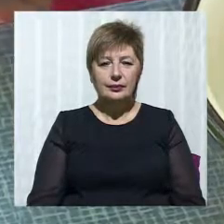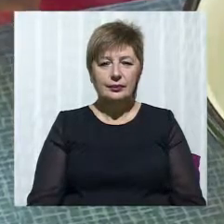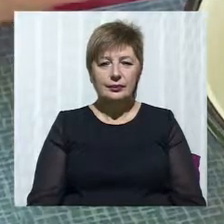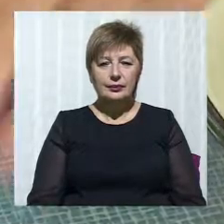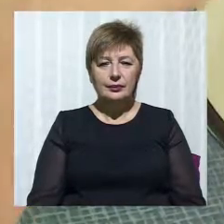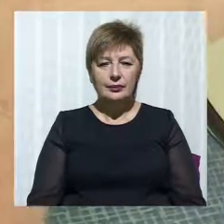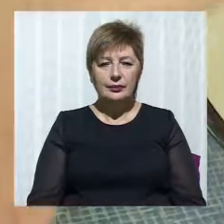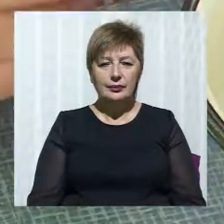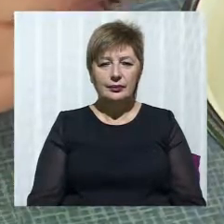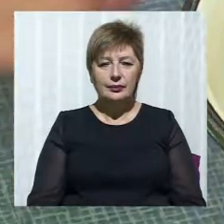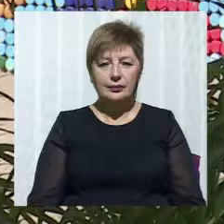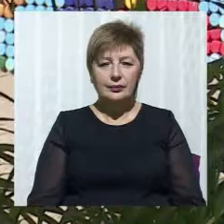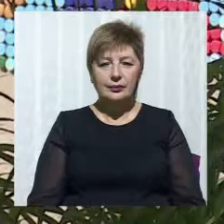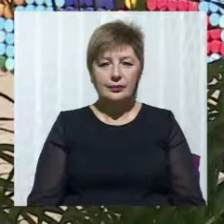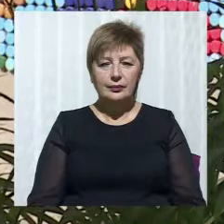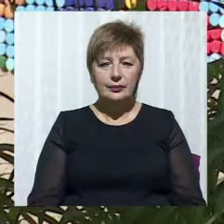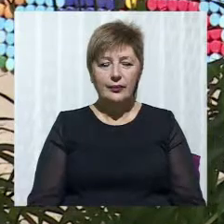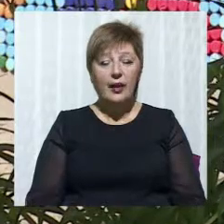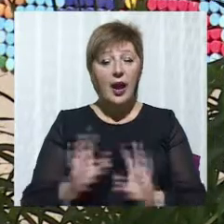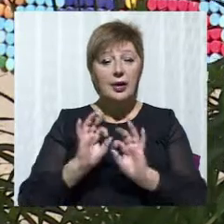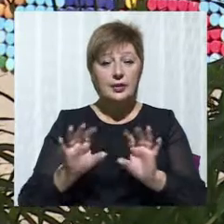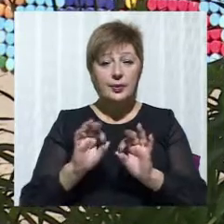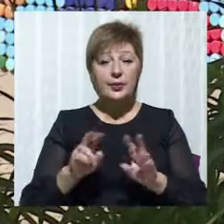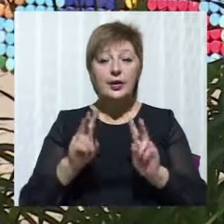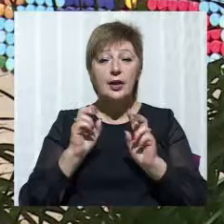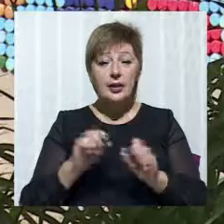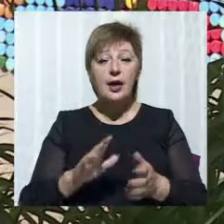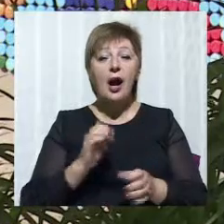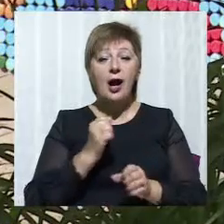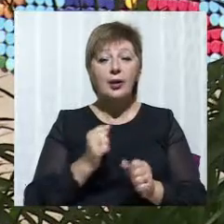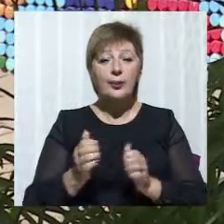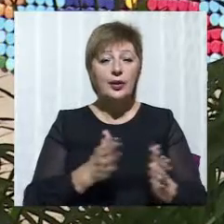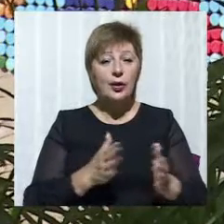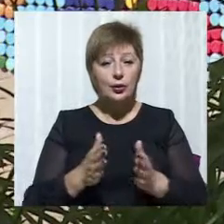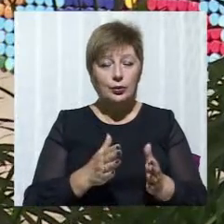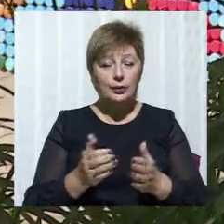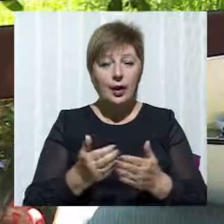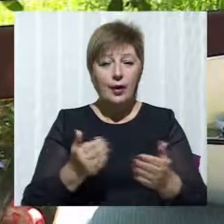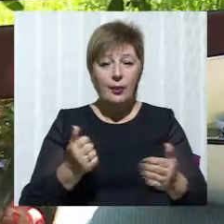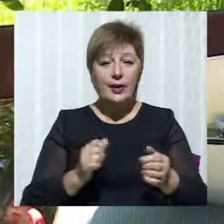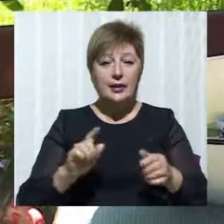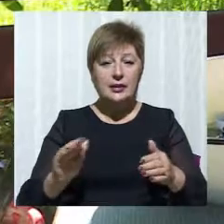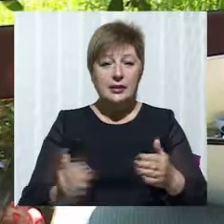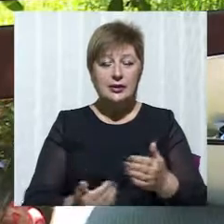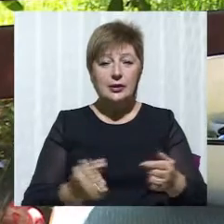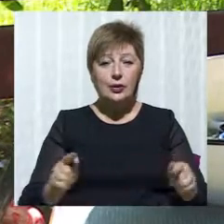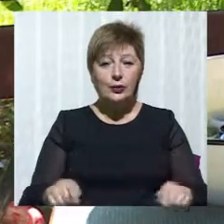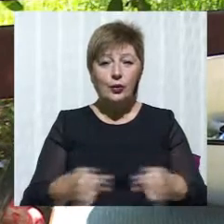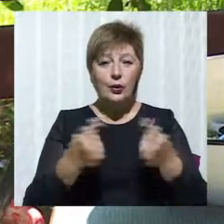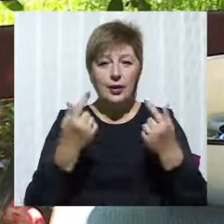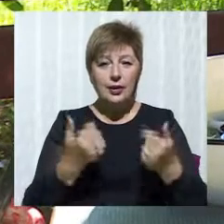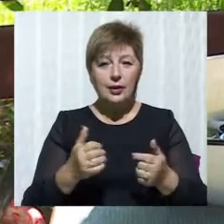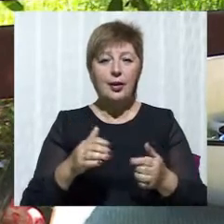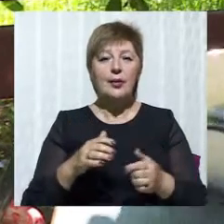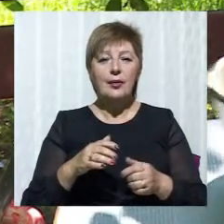слушаємо. Тетяна розповідає, як проходить процес підготовки перед створенням візерунку. Нужно їх помити.